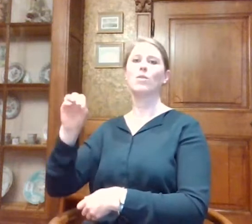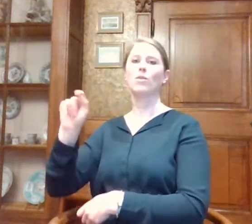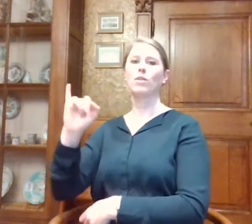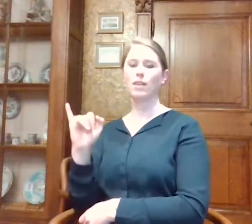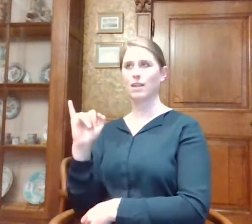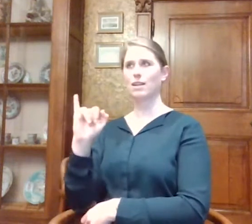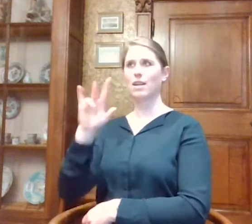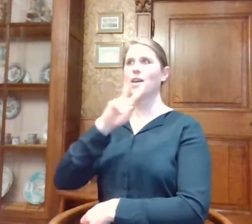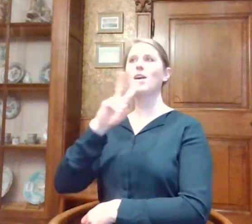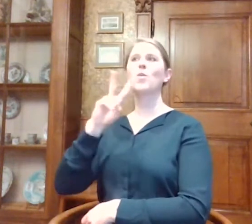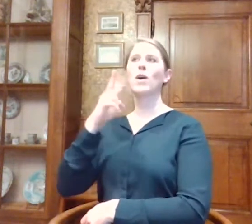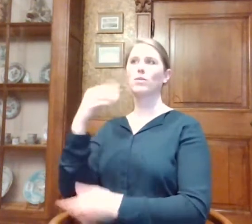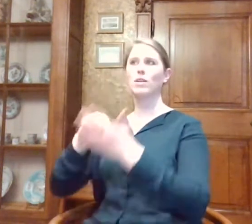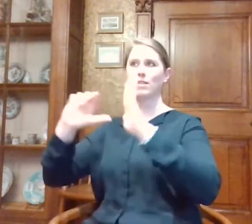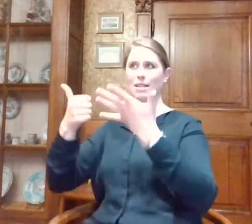gelanceerd.